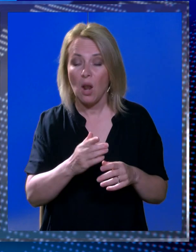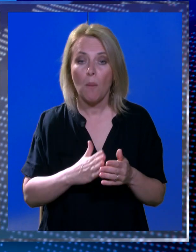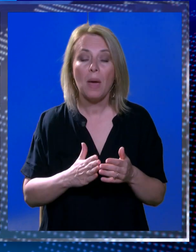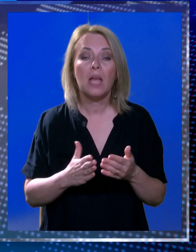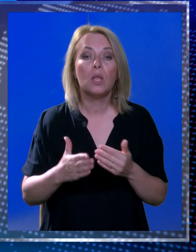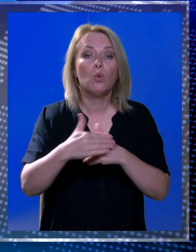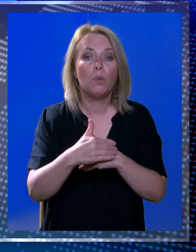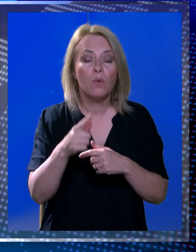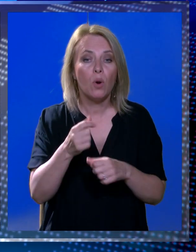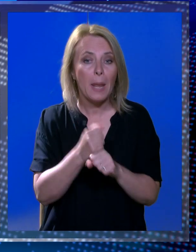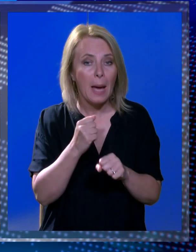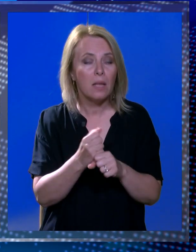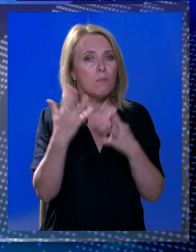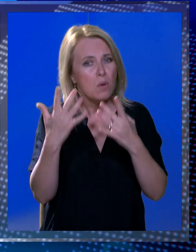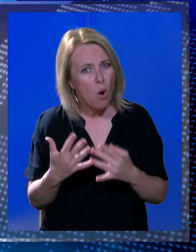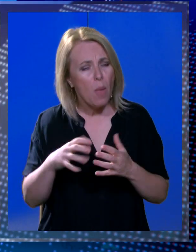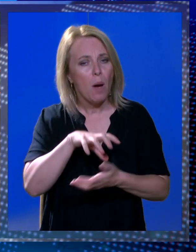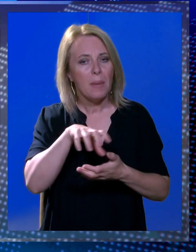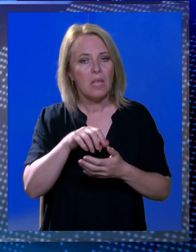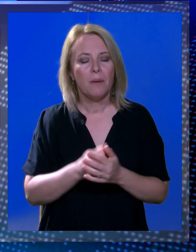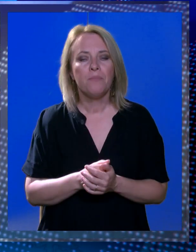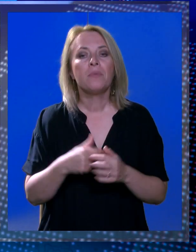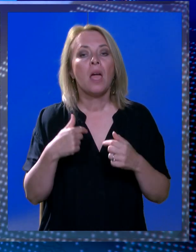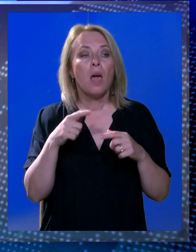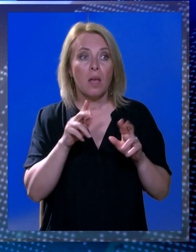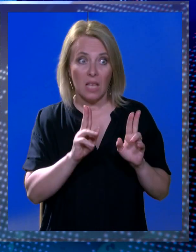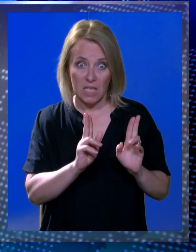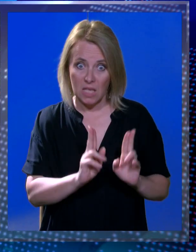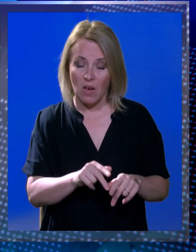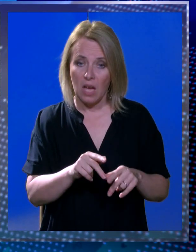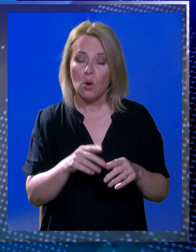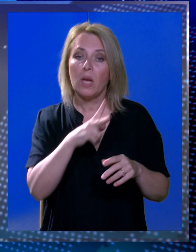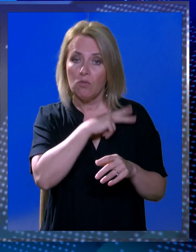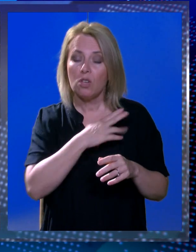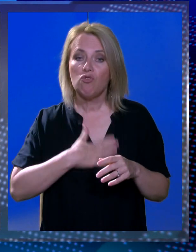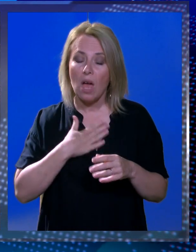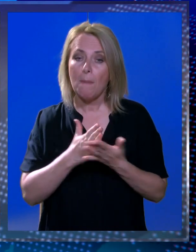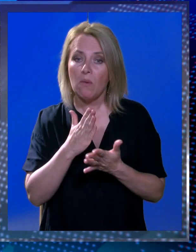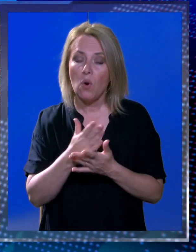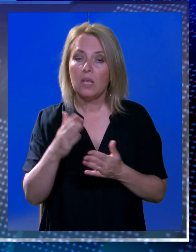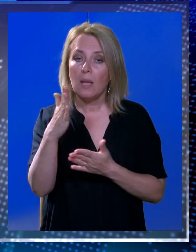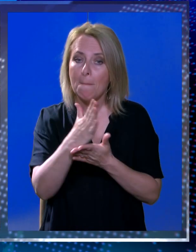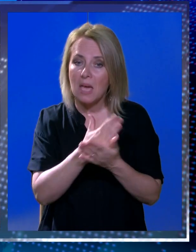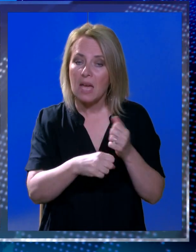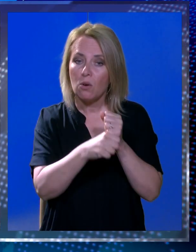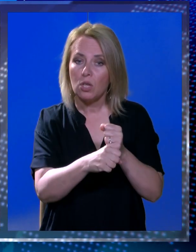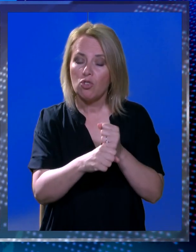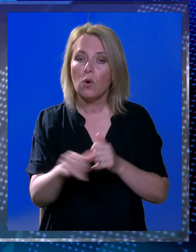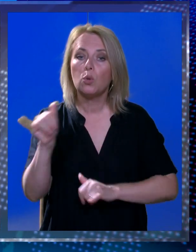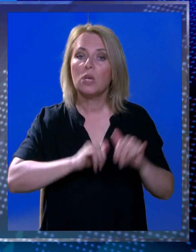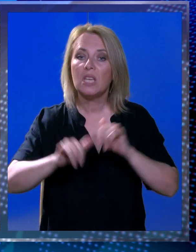cijelome Dubrovniku kome rade brojne obitelje. Da gradonačelnik ima namjeru zaista provoditi bilo kakve mjere